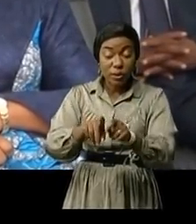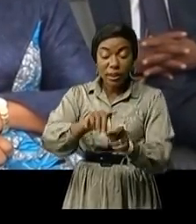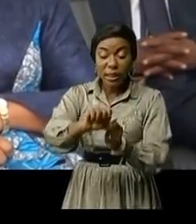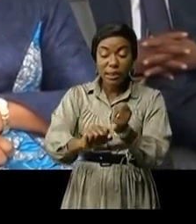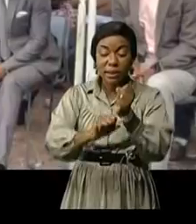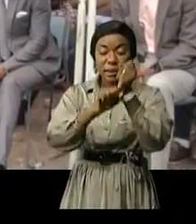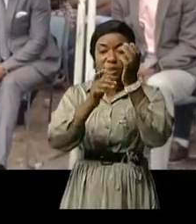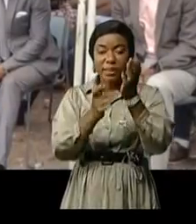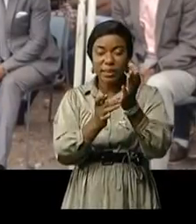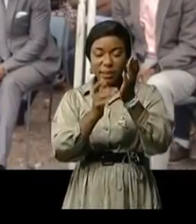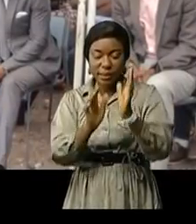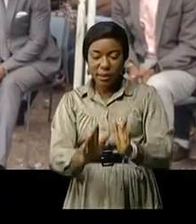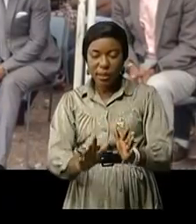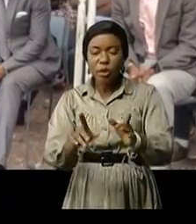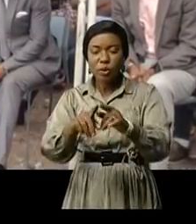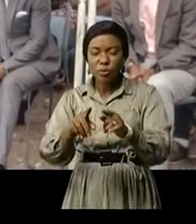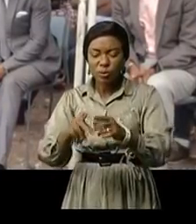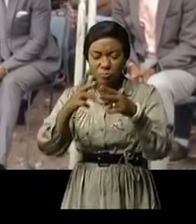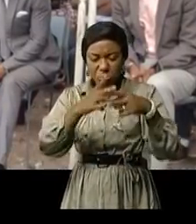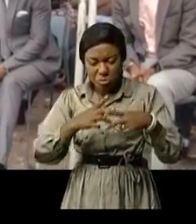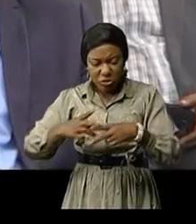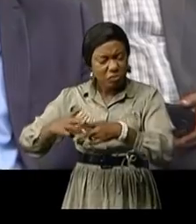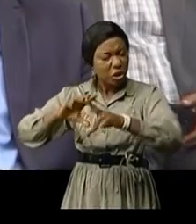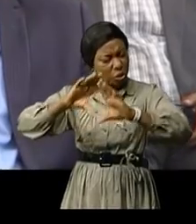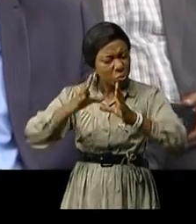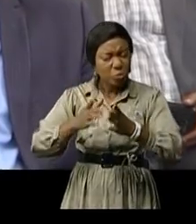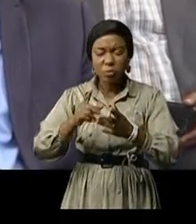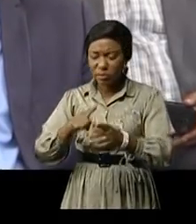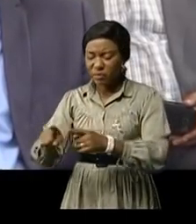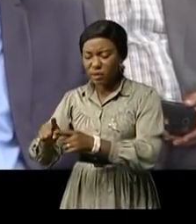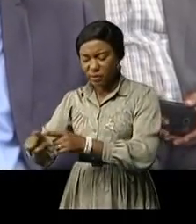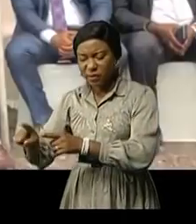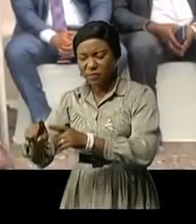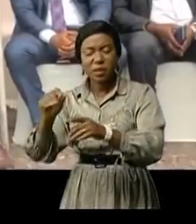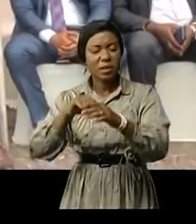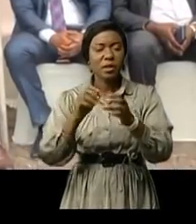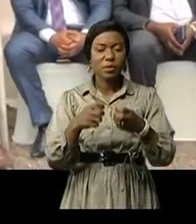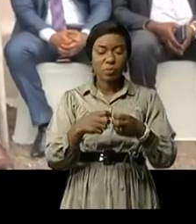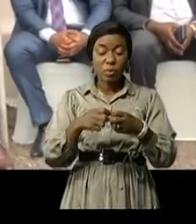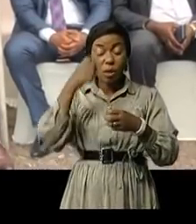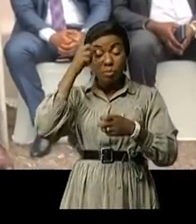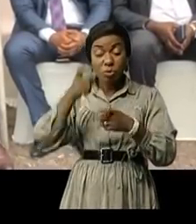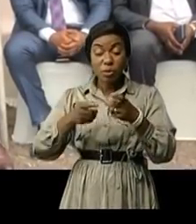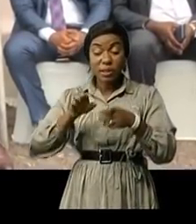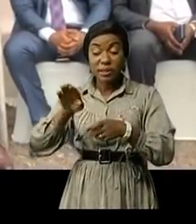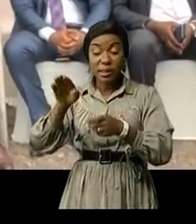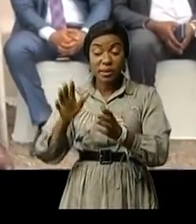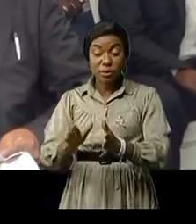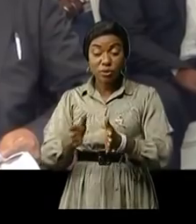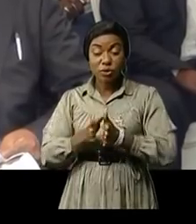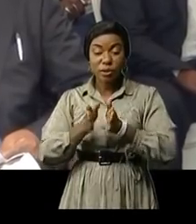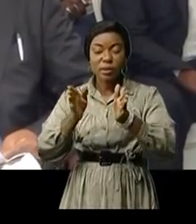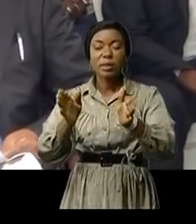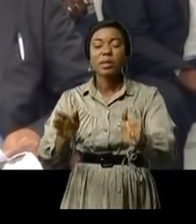opérations d'entretien et de surveillance dans le micro central hydroélectrique. Pour le directeur général, par un térim, Patrick